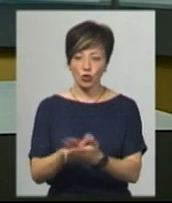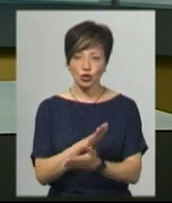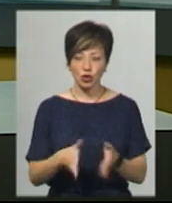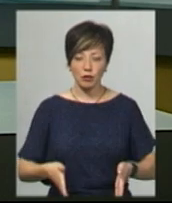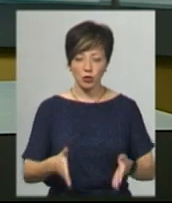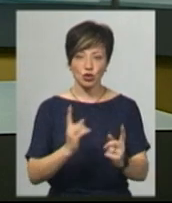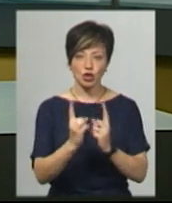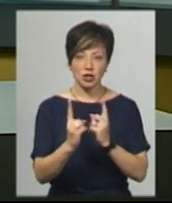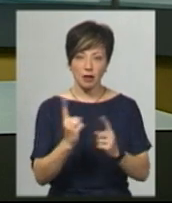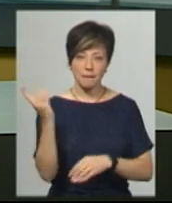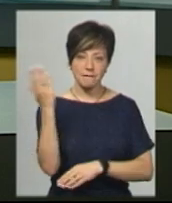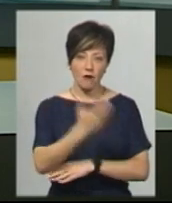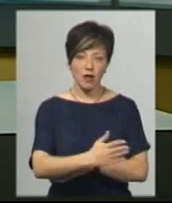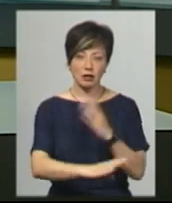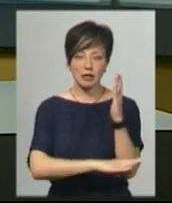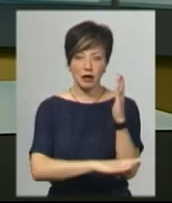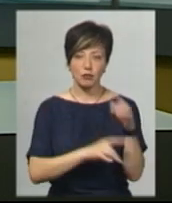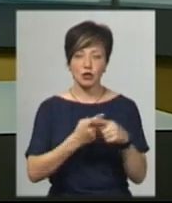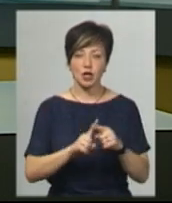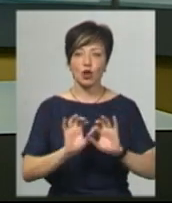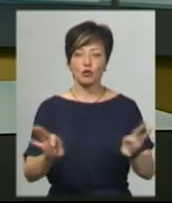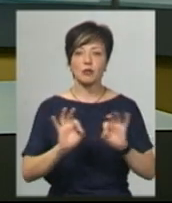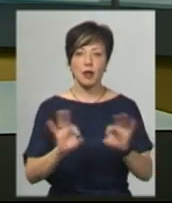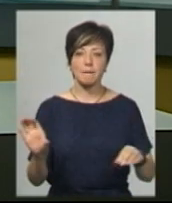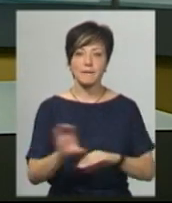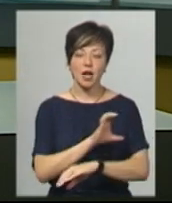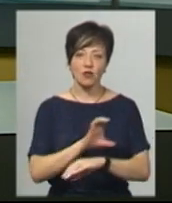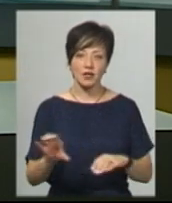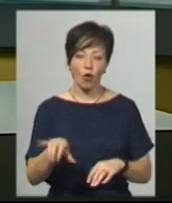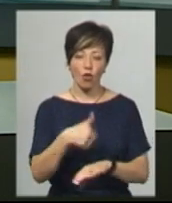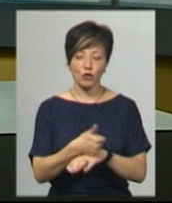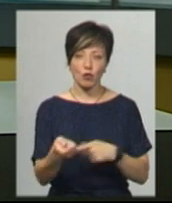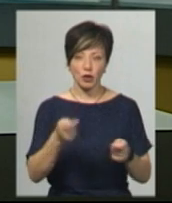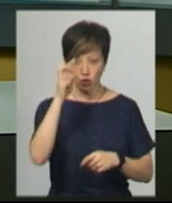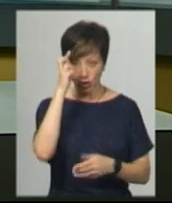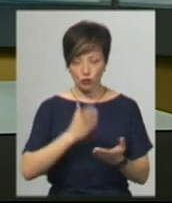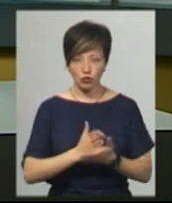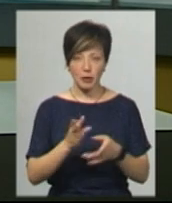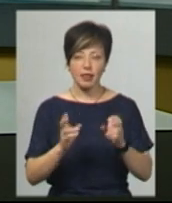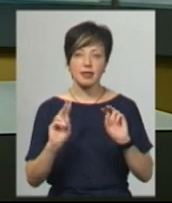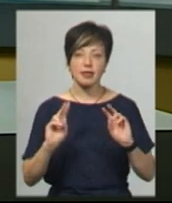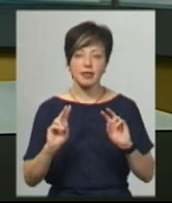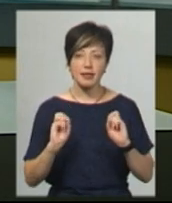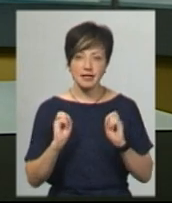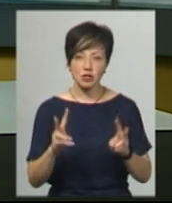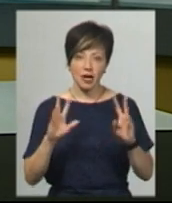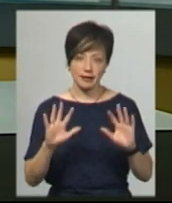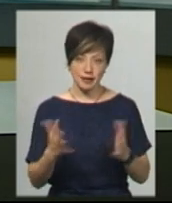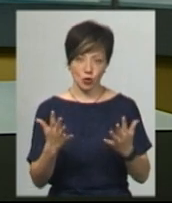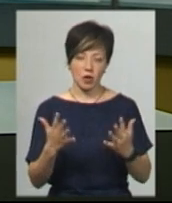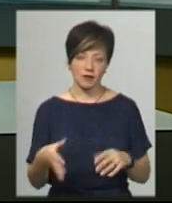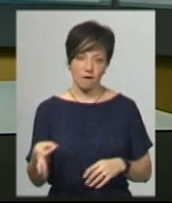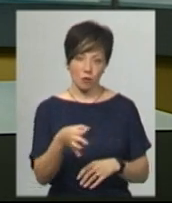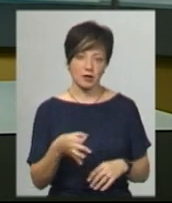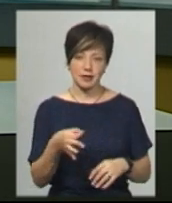проїжджу частину від повалених дерев. Про це розповіла пресофіцер головного управління Державної служби з незвичайних ситуацій в області Марина Козак.